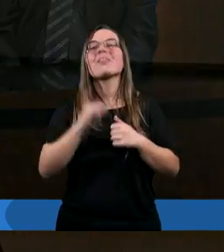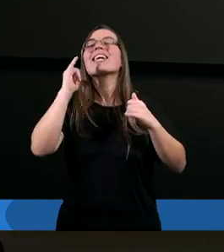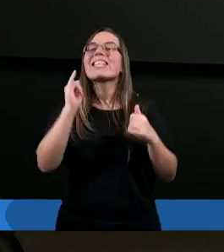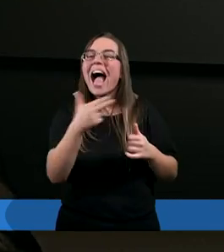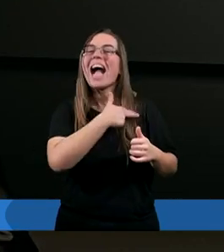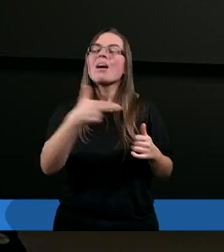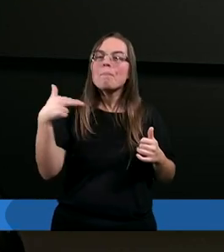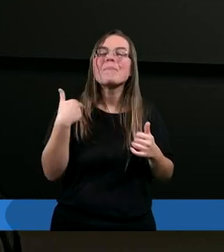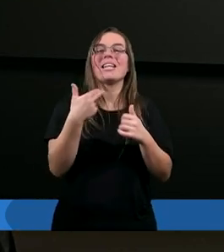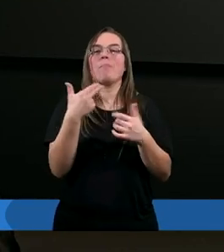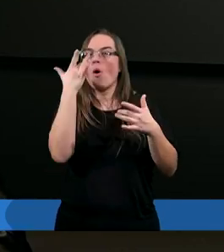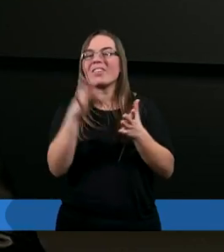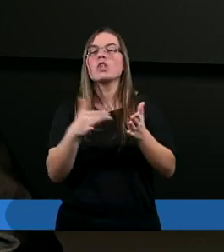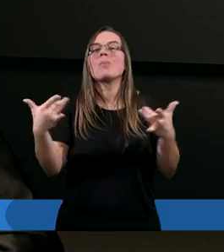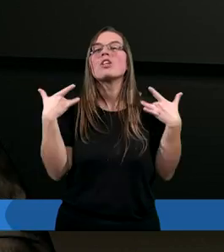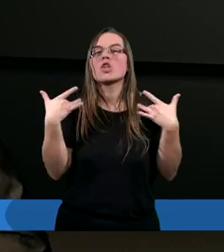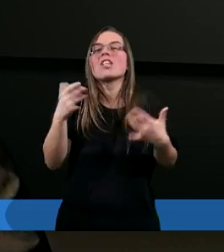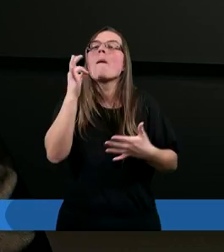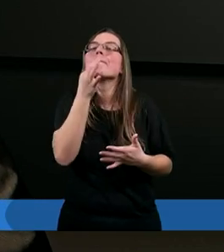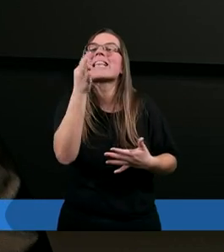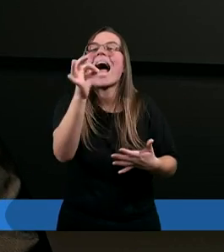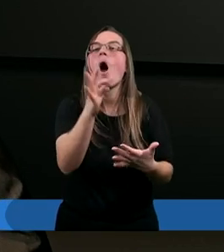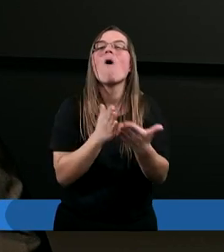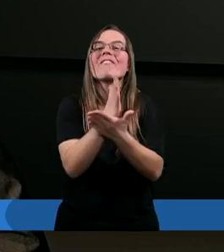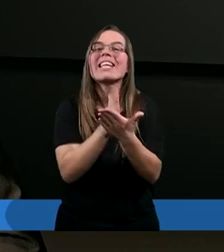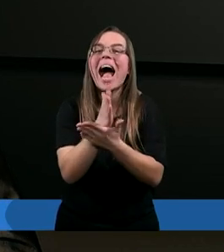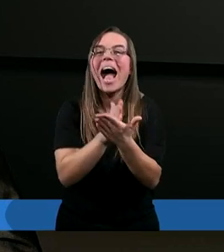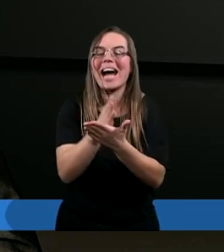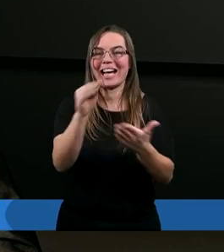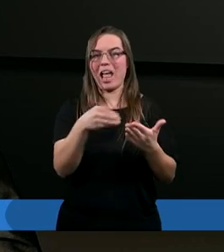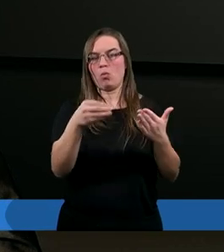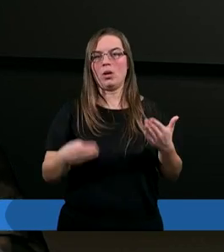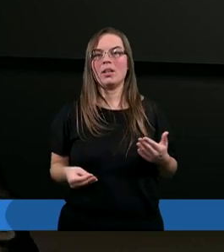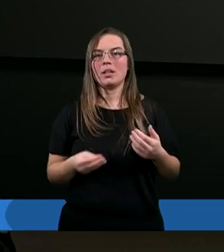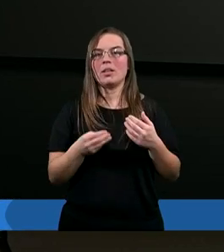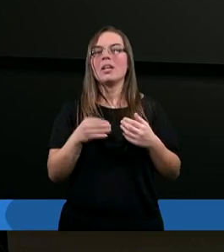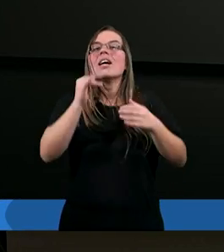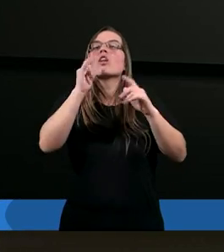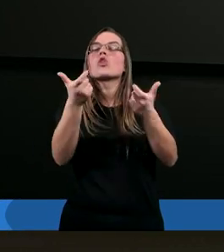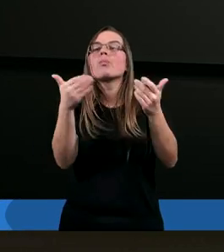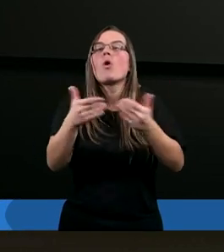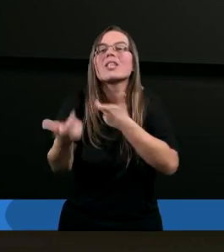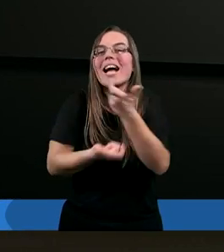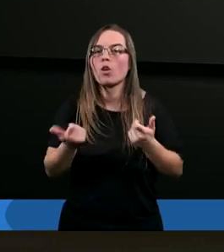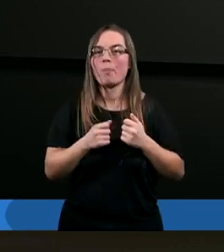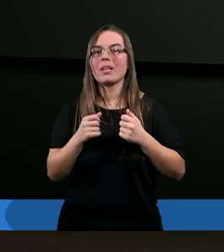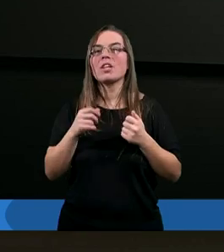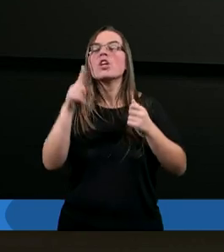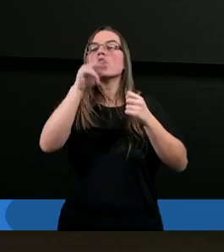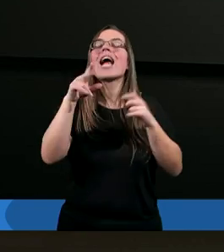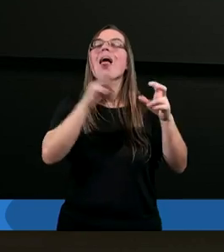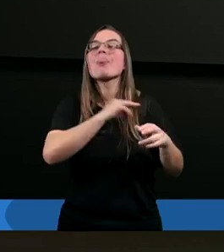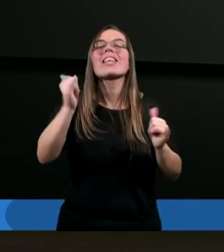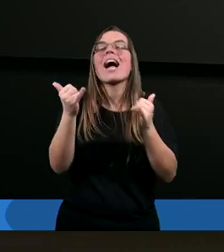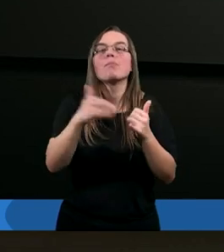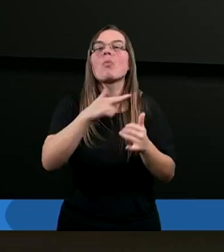Jak powinniśmy żyć? To jest pytanie o wiarę. Pytanie o wiarę. Czy nie jest może tak że nasza